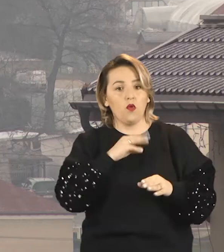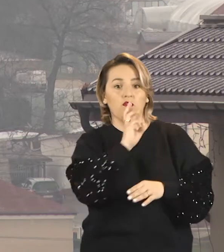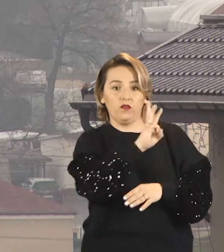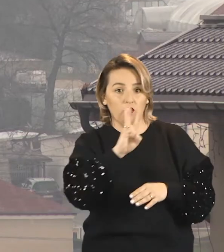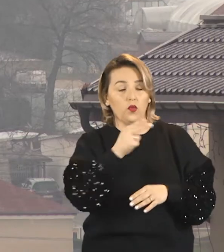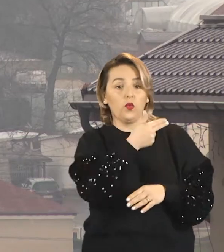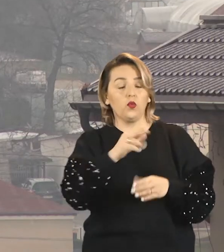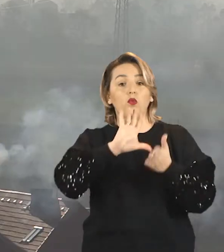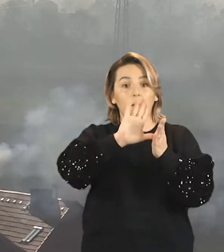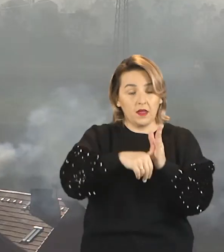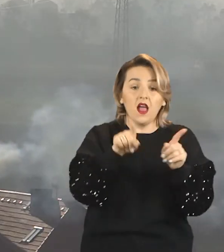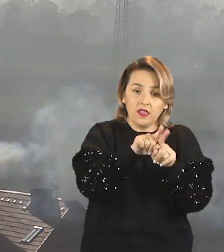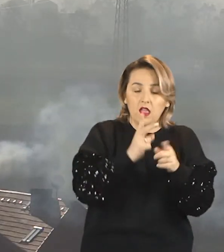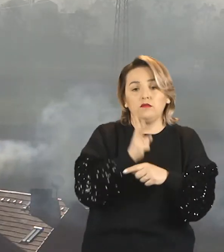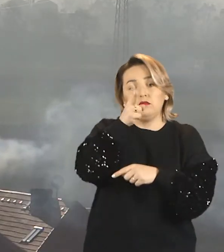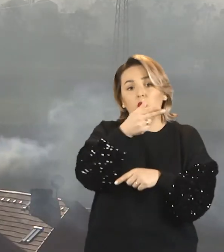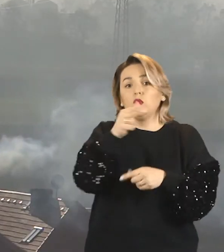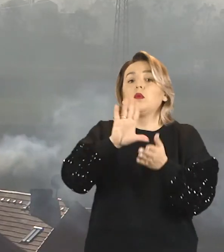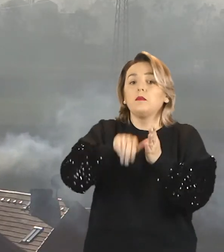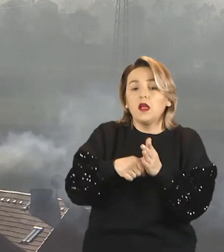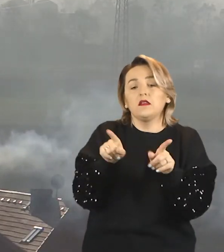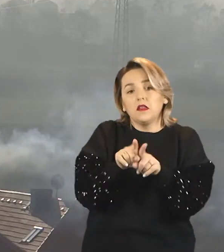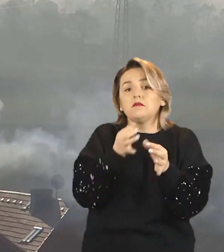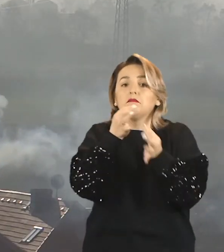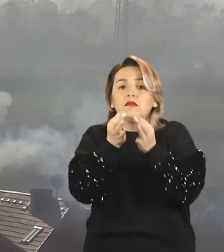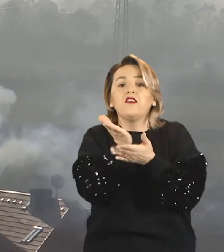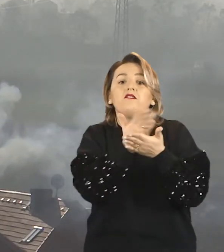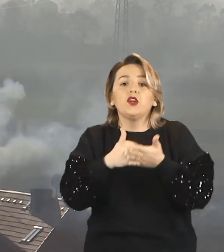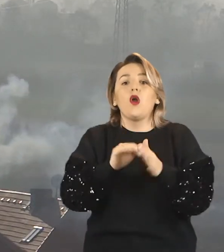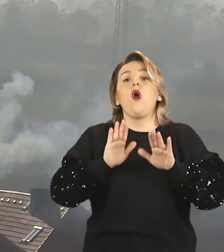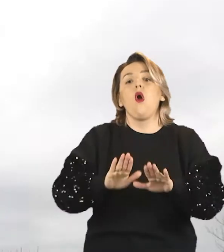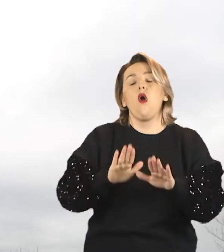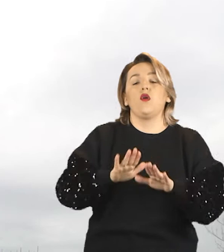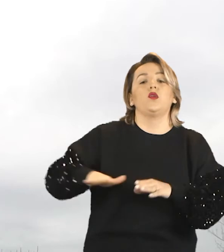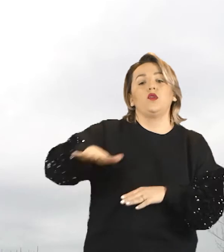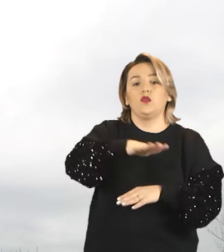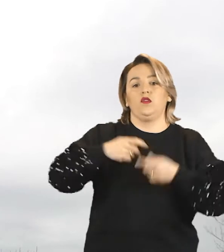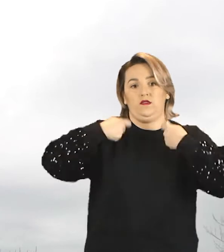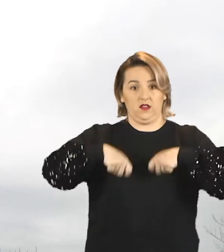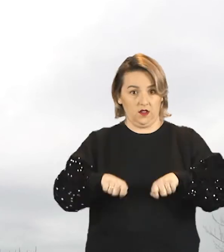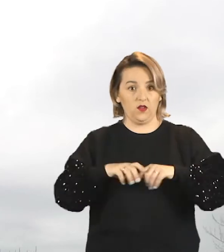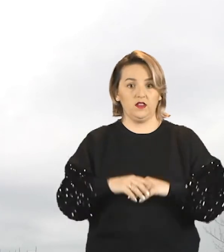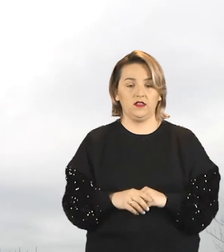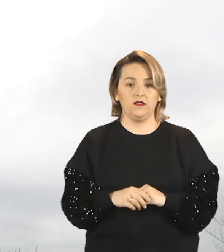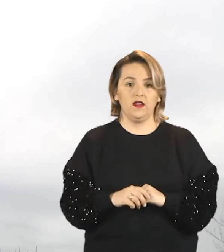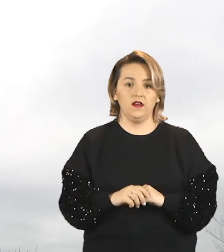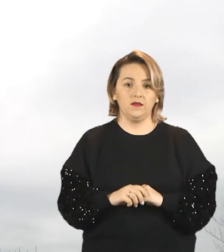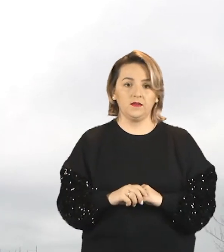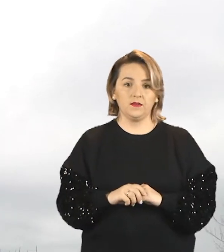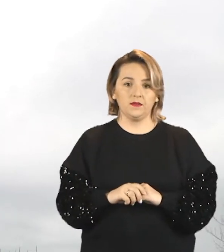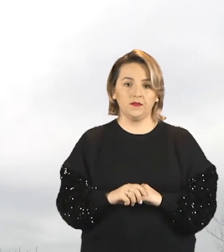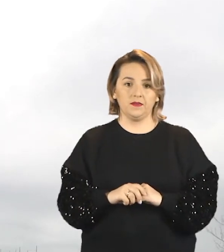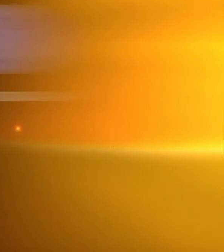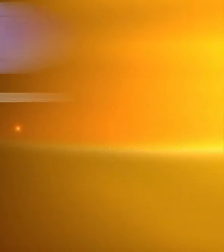dostępne są na stronie internetowej Urzędu Miasta. Informacji można także szukać w magistracie w Wydziale Ochrony Środowiska i Rolnictwa.